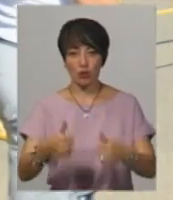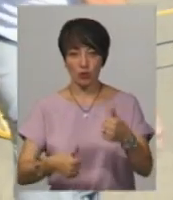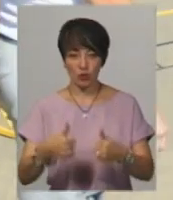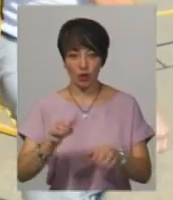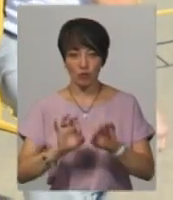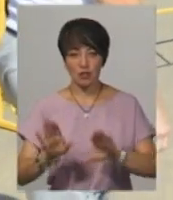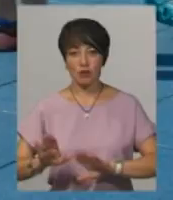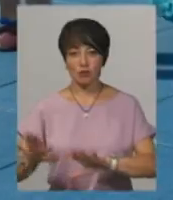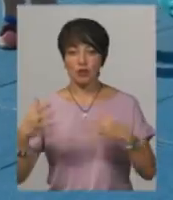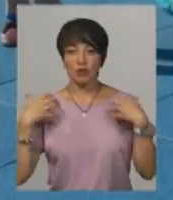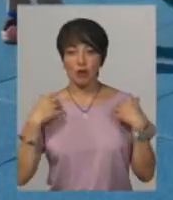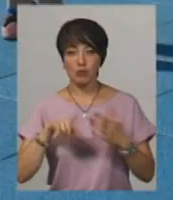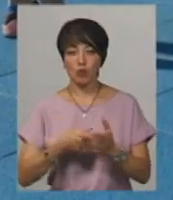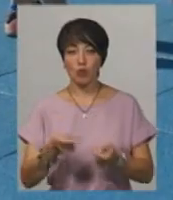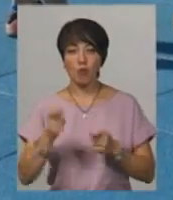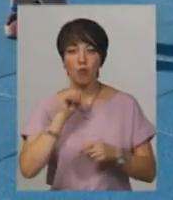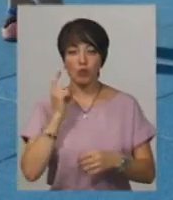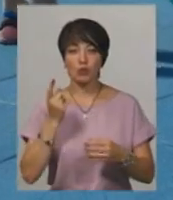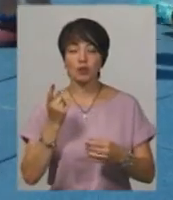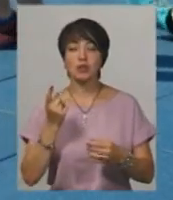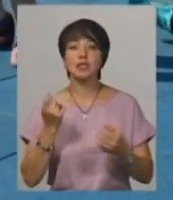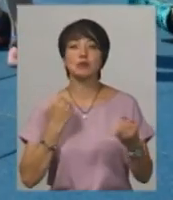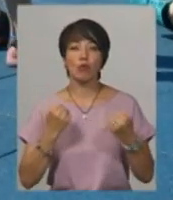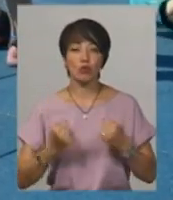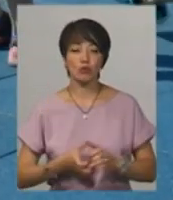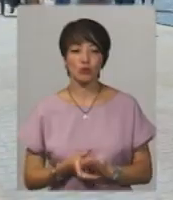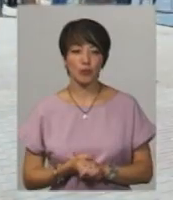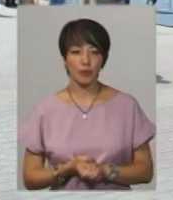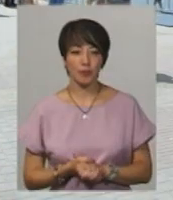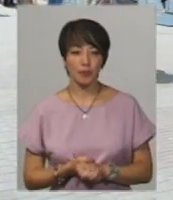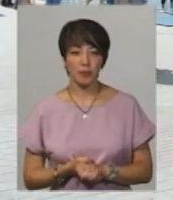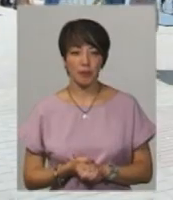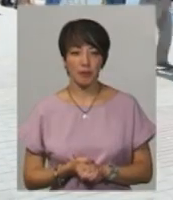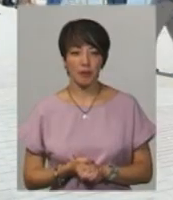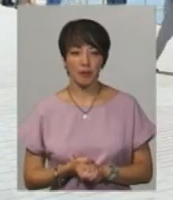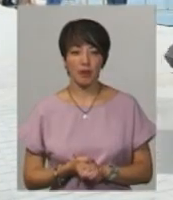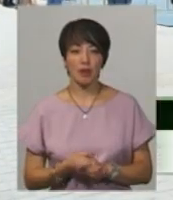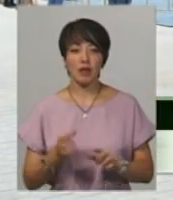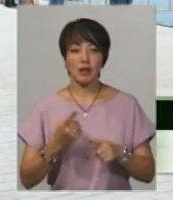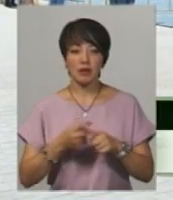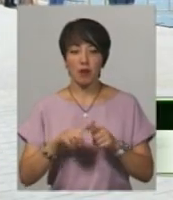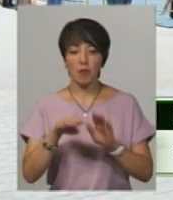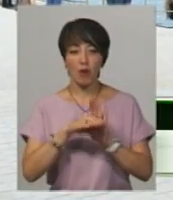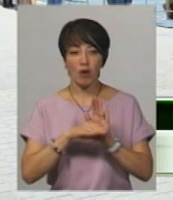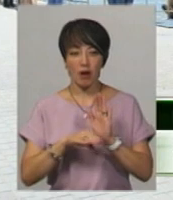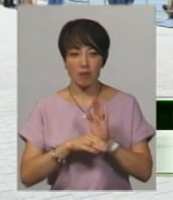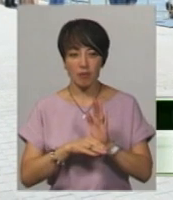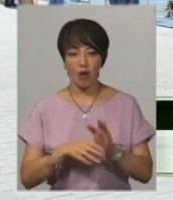розпитає заступник начальника міського управління молоді та спорту Наталія Томосяк. Наталія Томосяк.